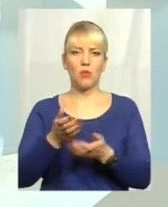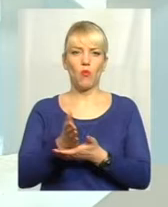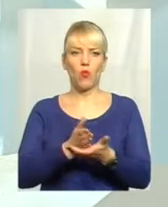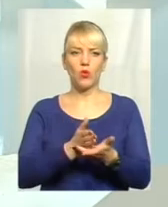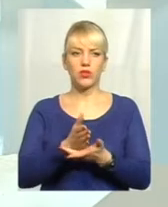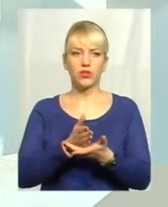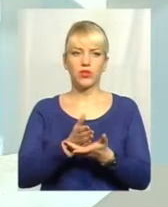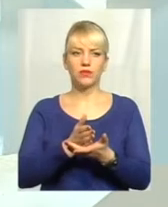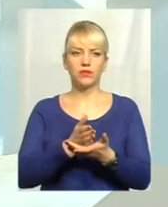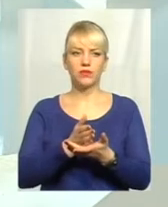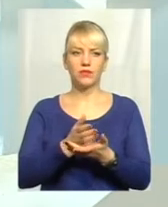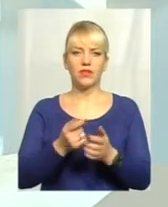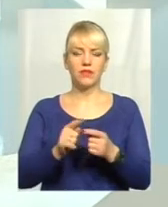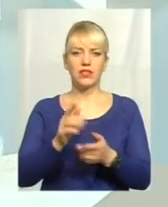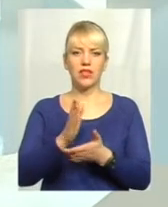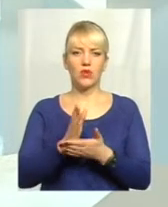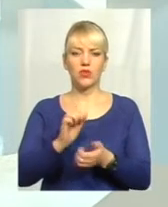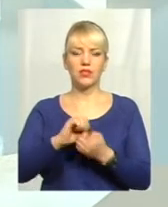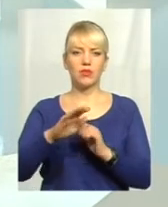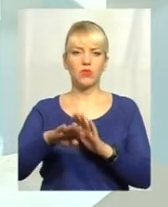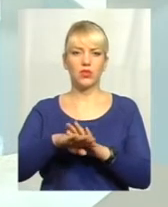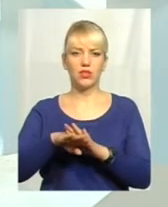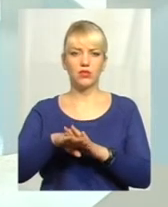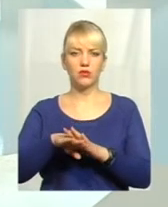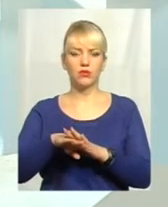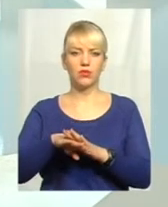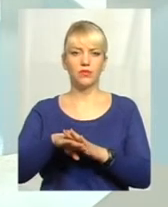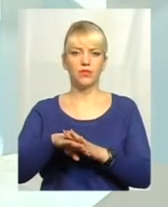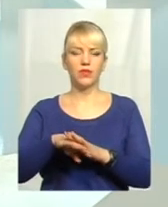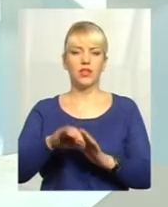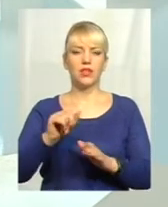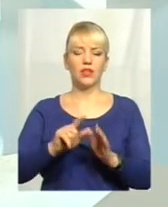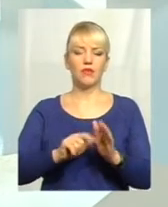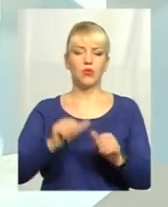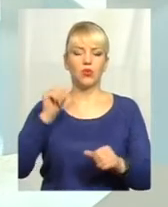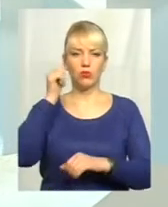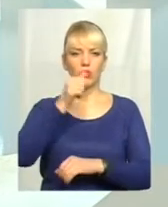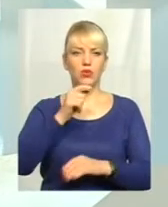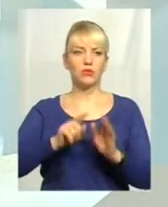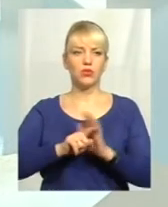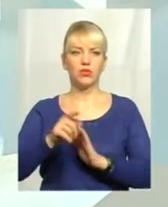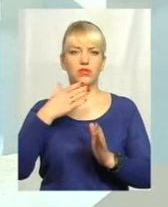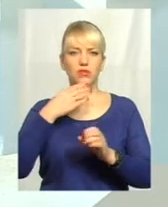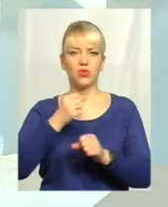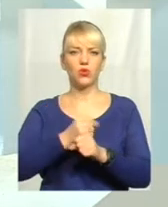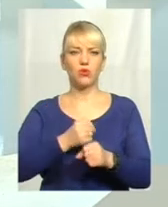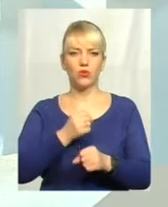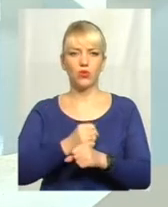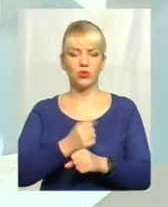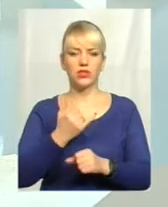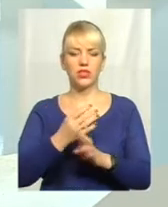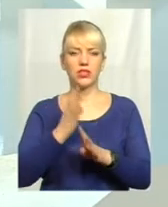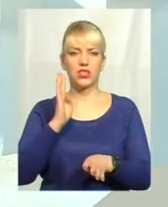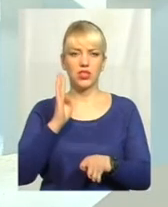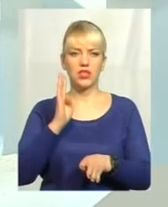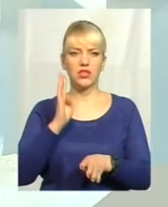адміністративну послугу, він знаходиться у місті Каменці-Подільському, він минулого року розпочав свою роботу, ось зараз на черзі, якщо я